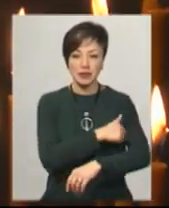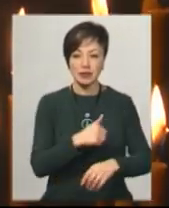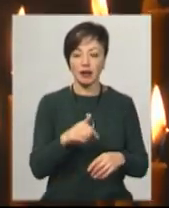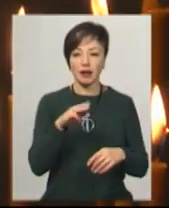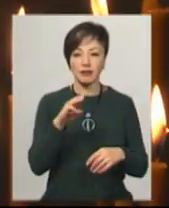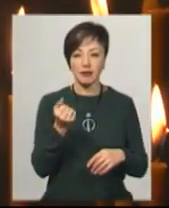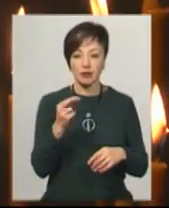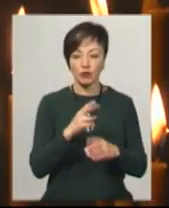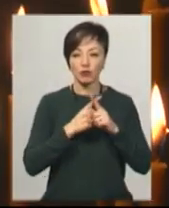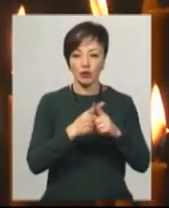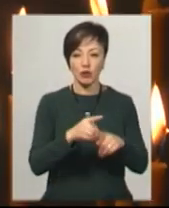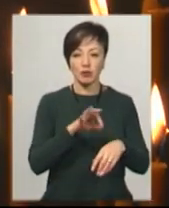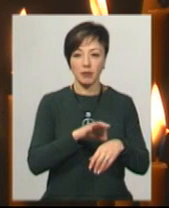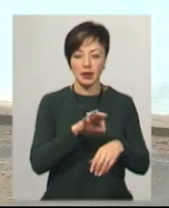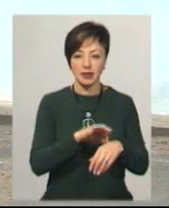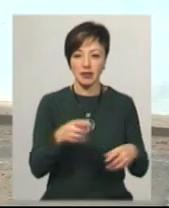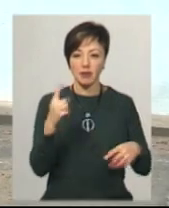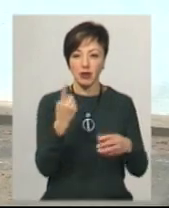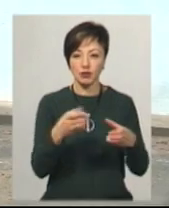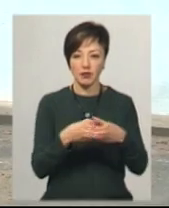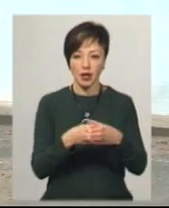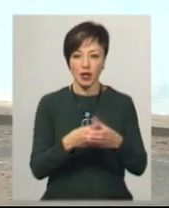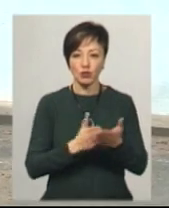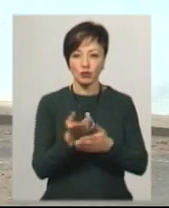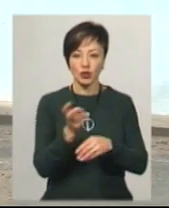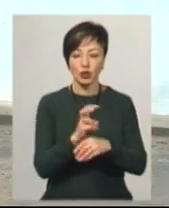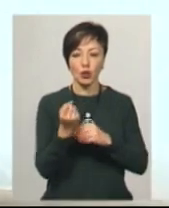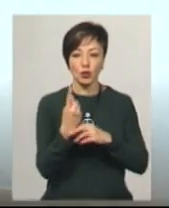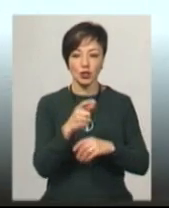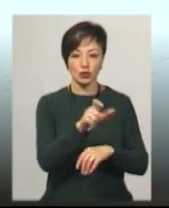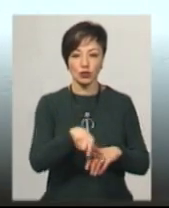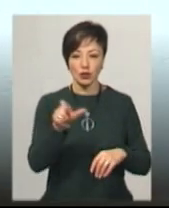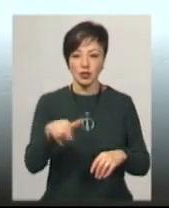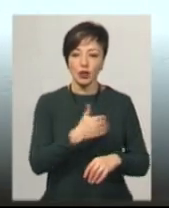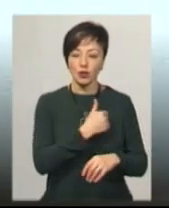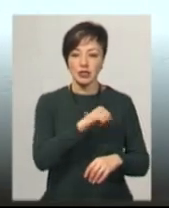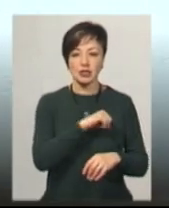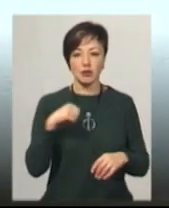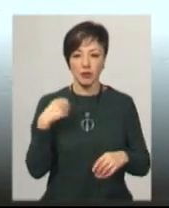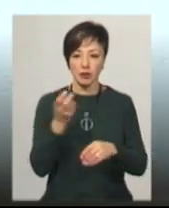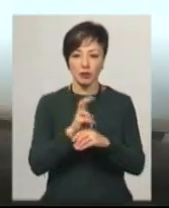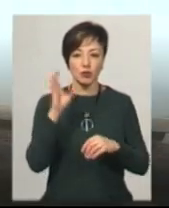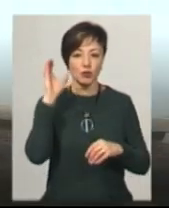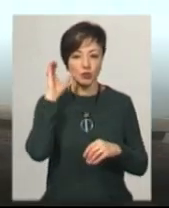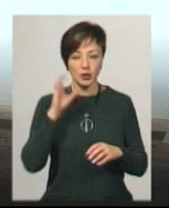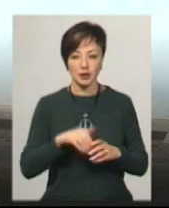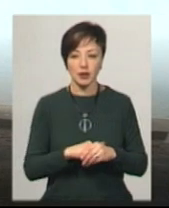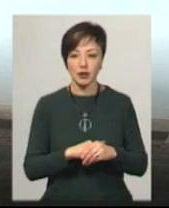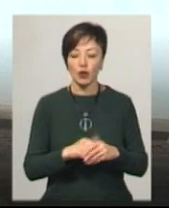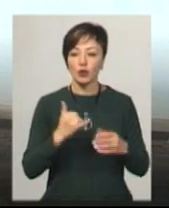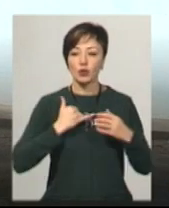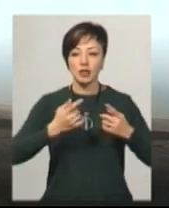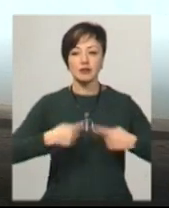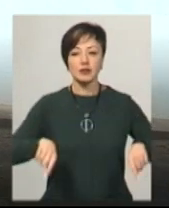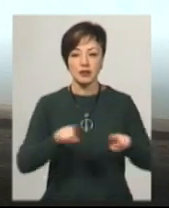Позирук супроводжує пацієнтів першого відділення. На службу прийшло 11 чоловік. Захотіли самі прийти послухати службу. У нас в